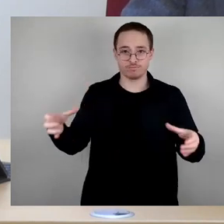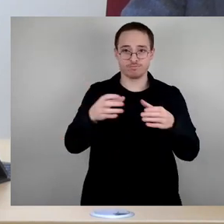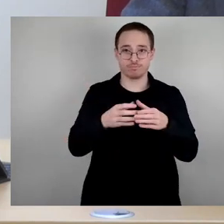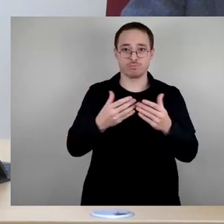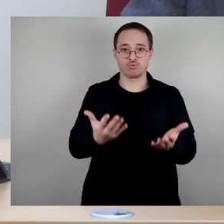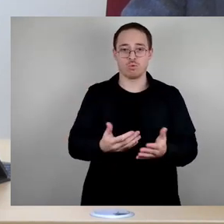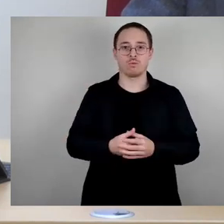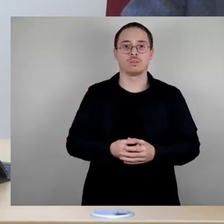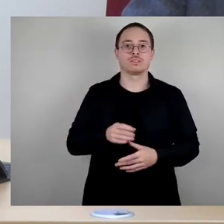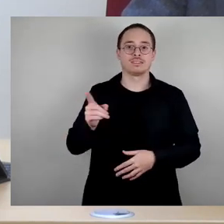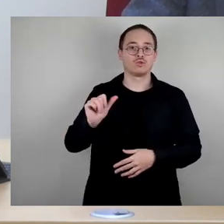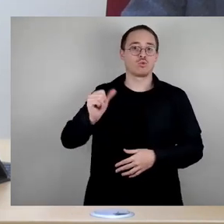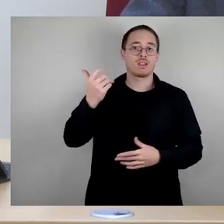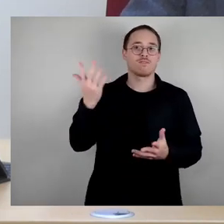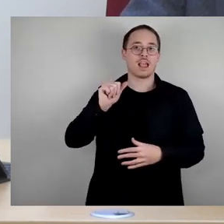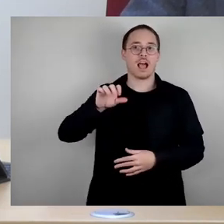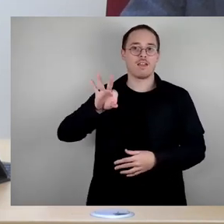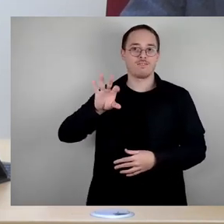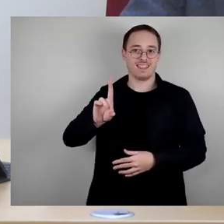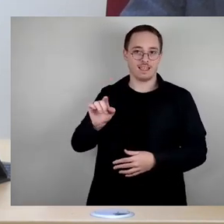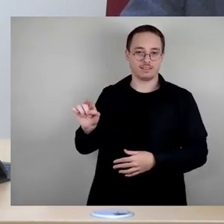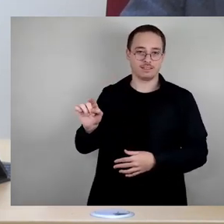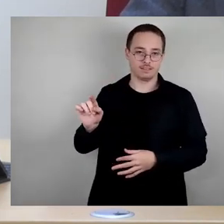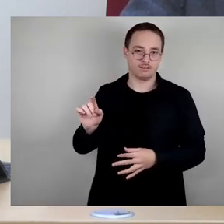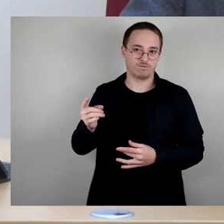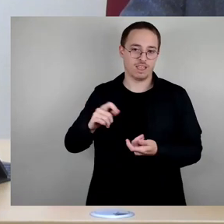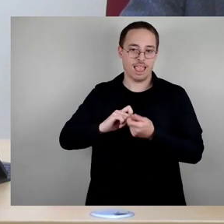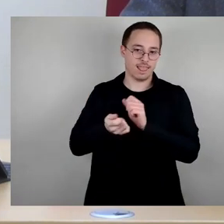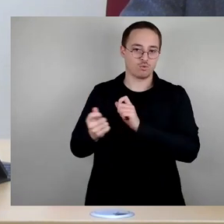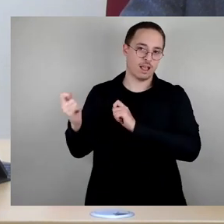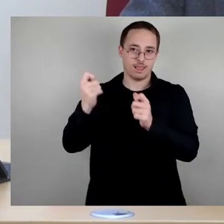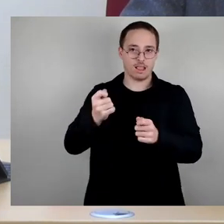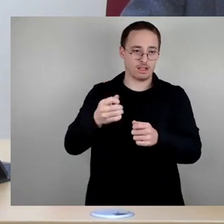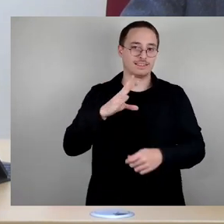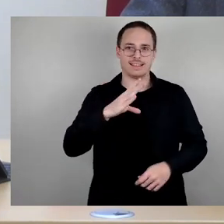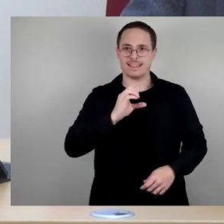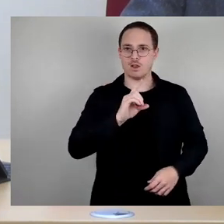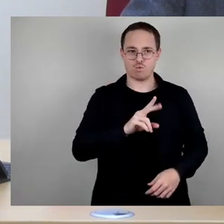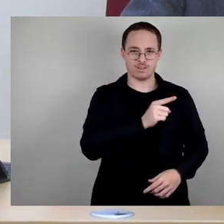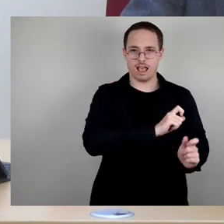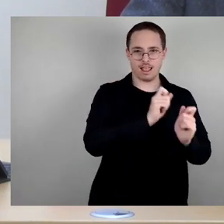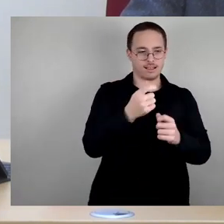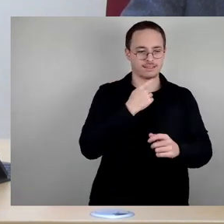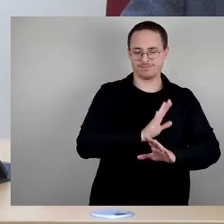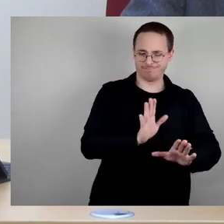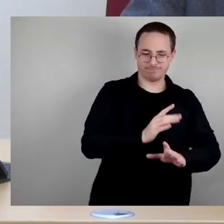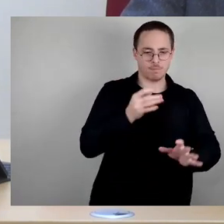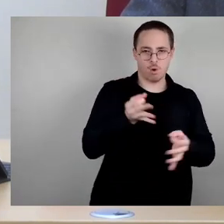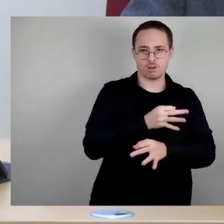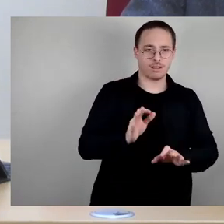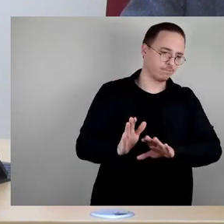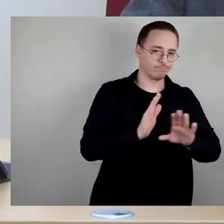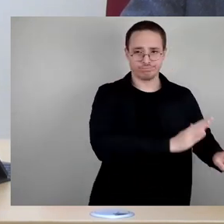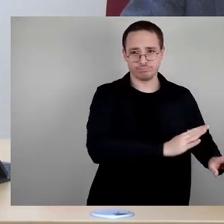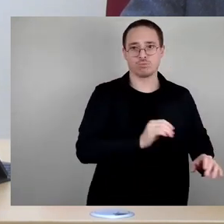AfD eingebracht werden kann, dann CDU verzichtet auf die Einbringung des eigenen Antrages, dann würden wir das Rederecht Frau Herpatz und Frau